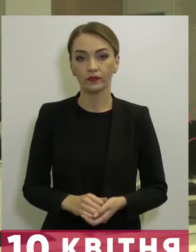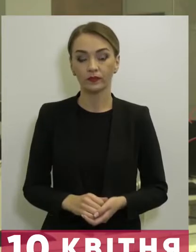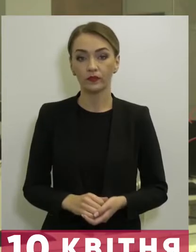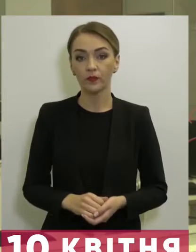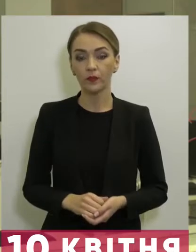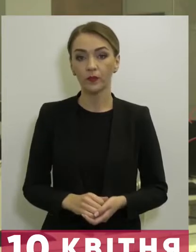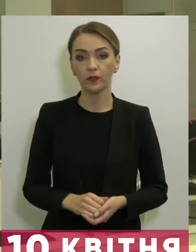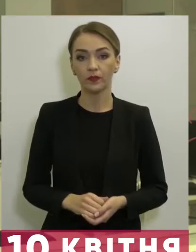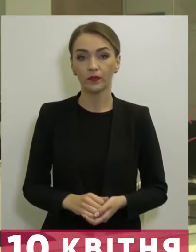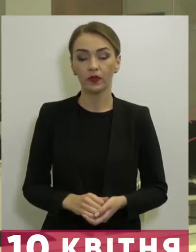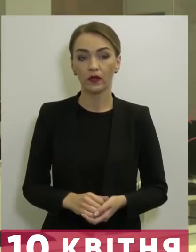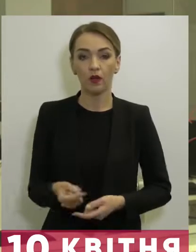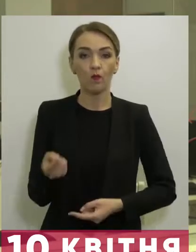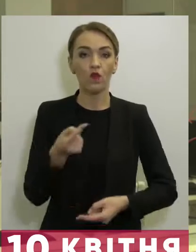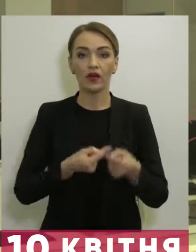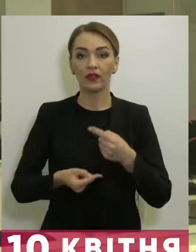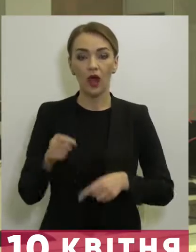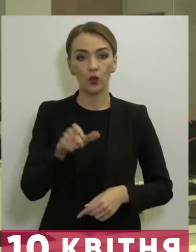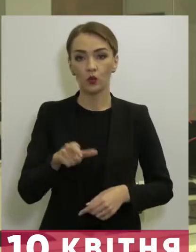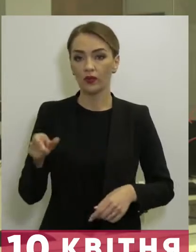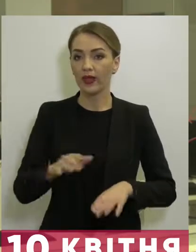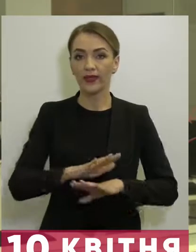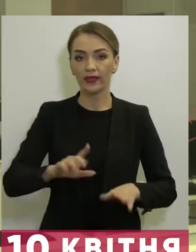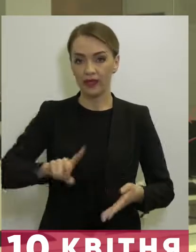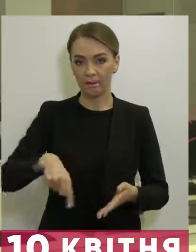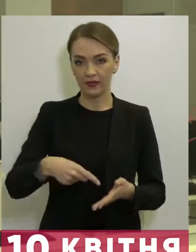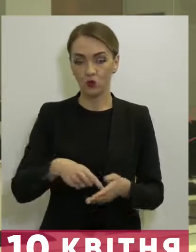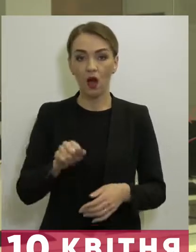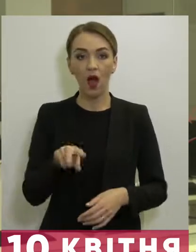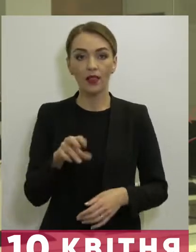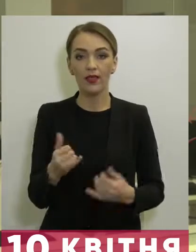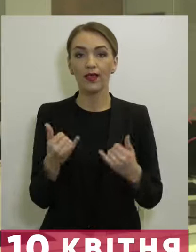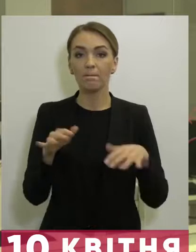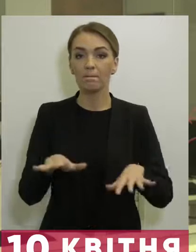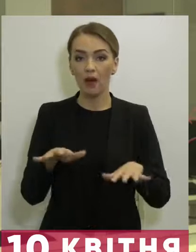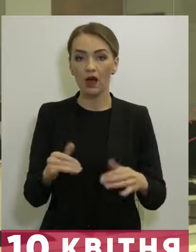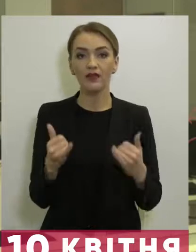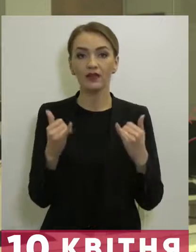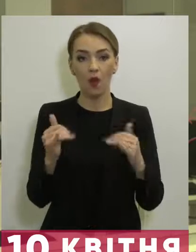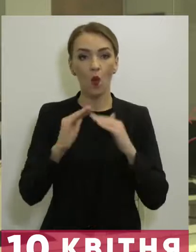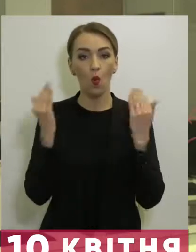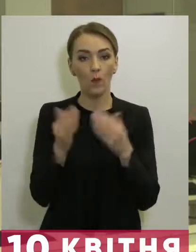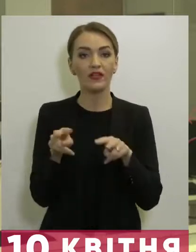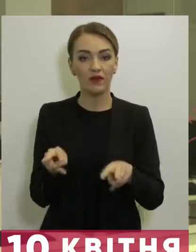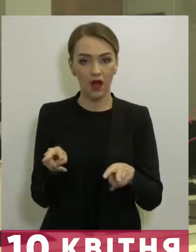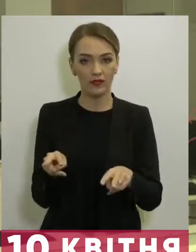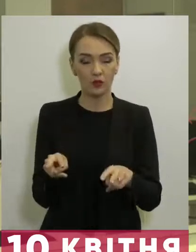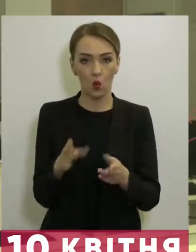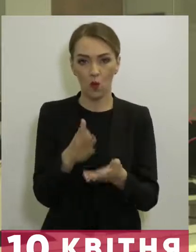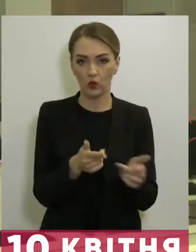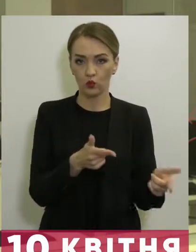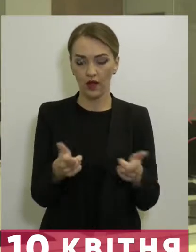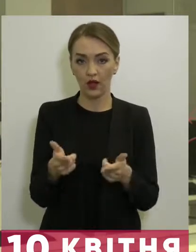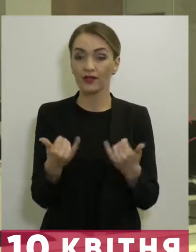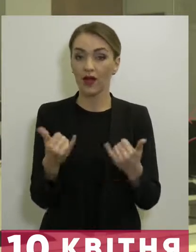Повертає людей не місто, але бази для обсервації ми облаштували. Зараз їх